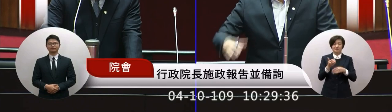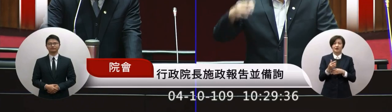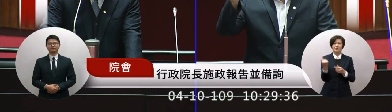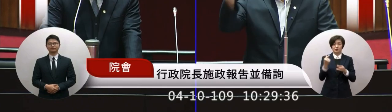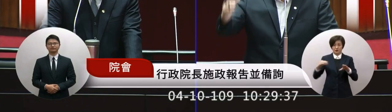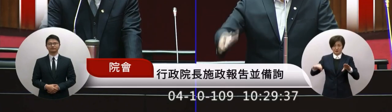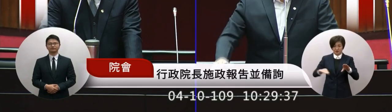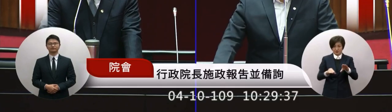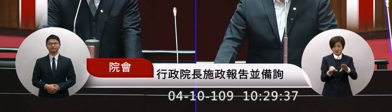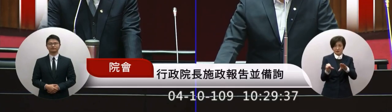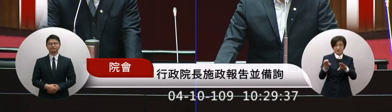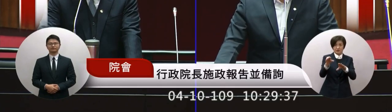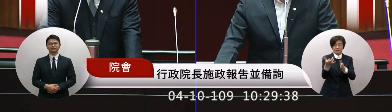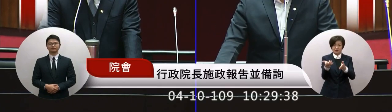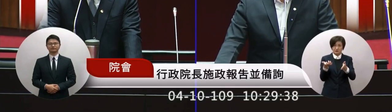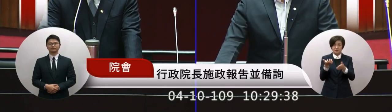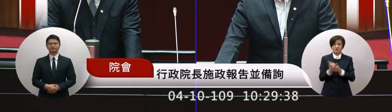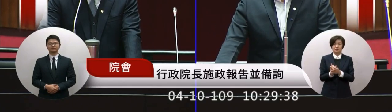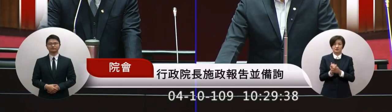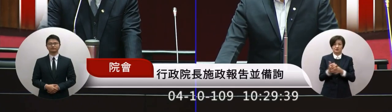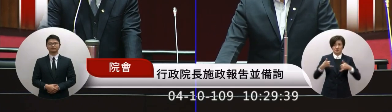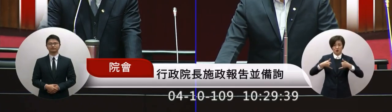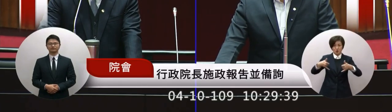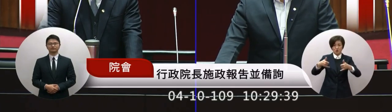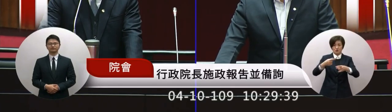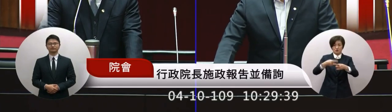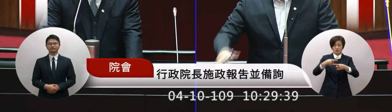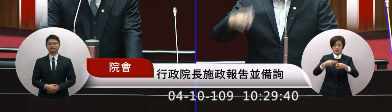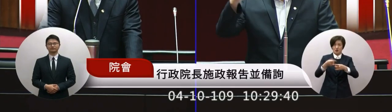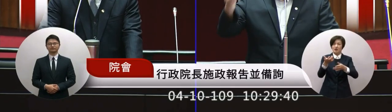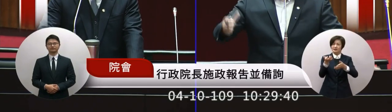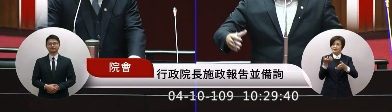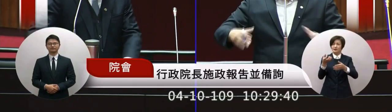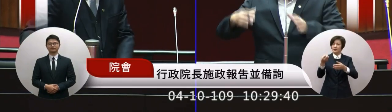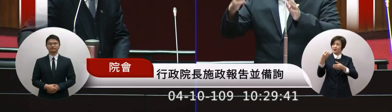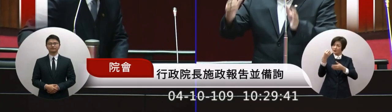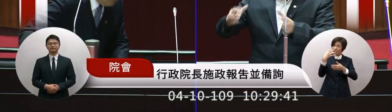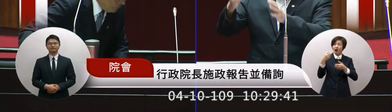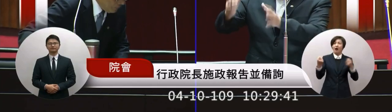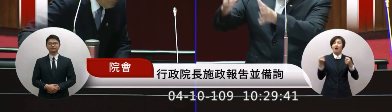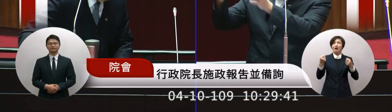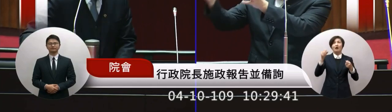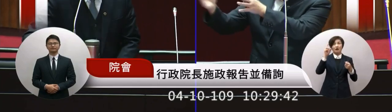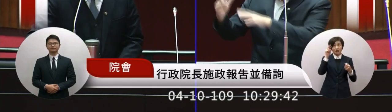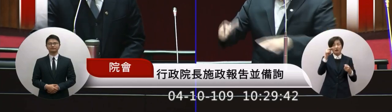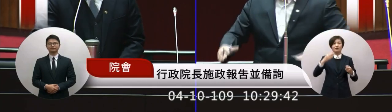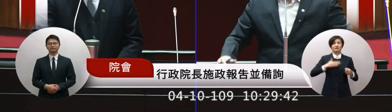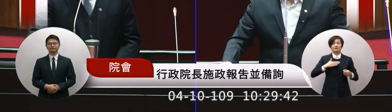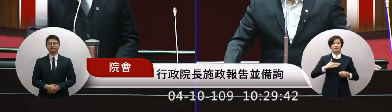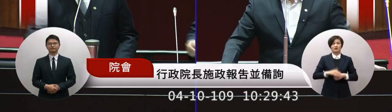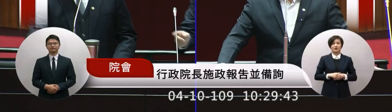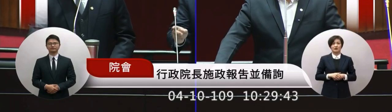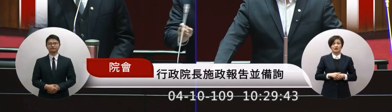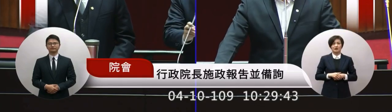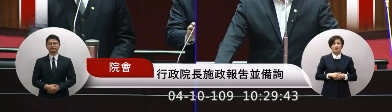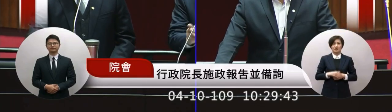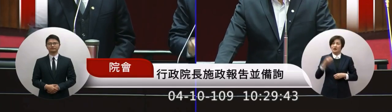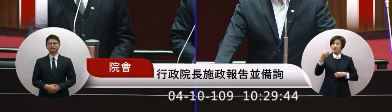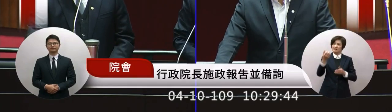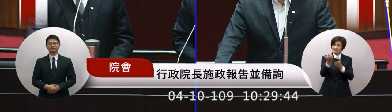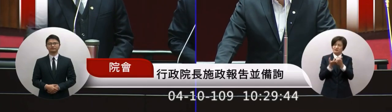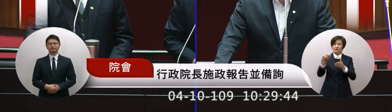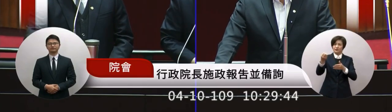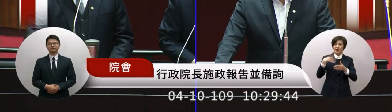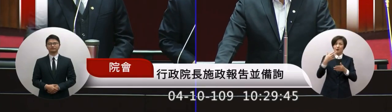路口我們就要做一個一定的一個警示的作用讓他們知道知道說現在那個景點已經人數已經